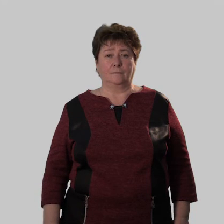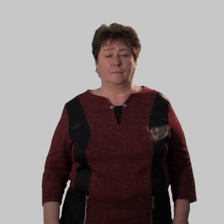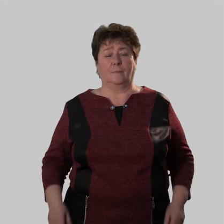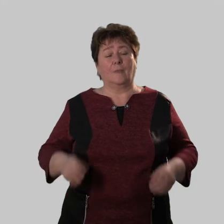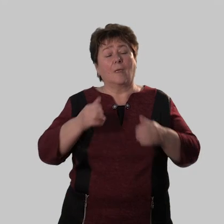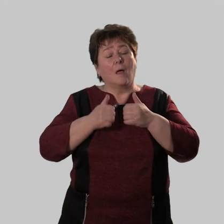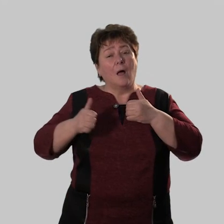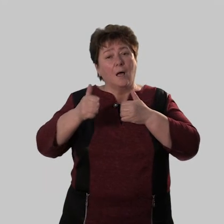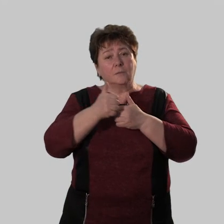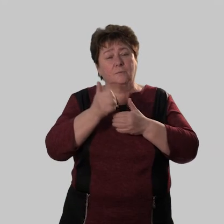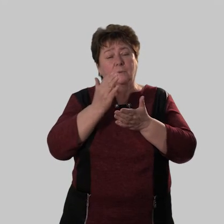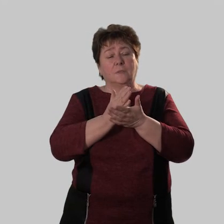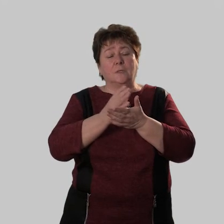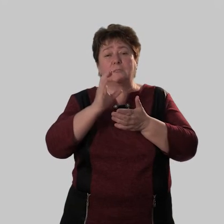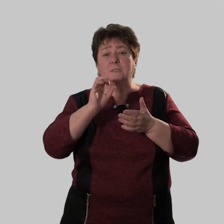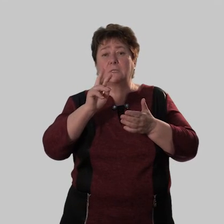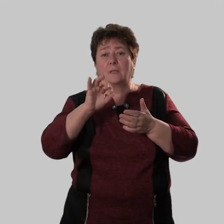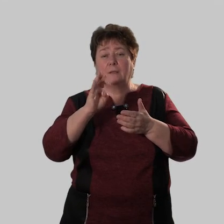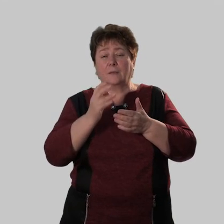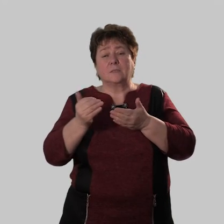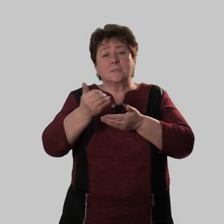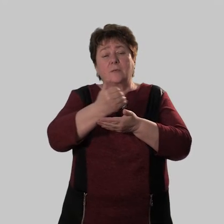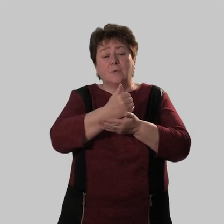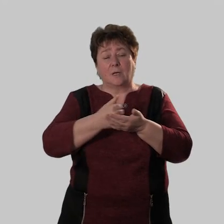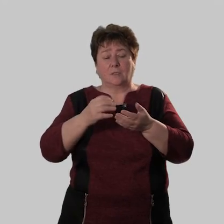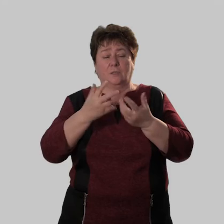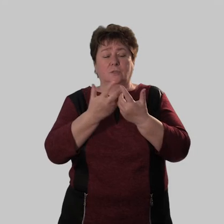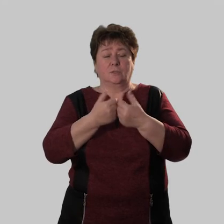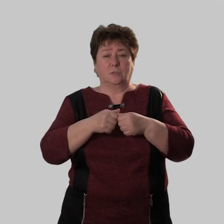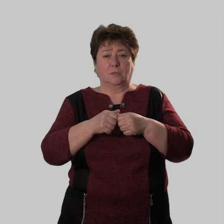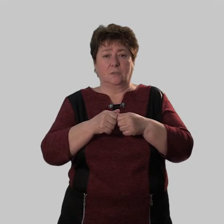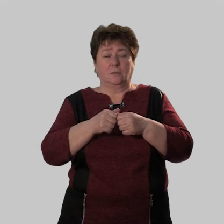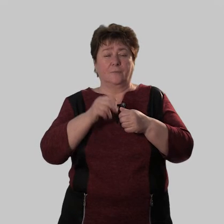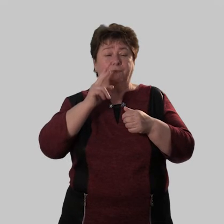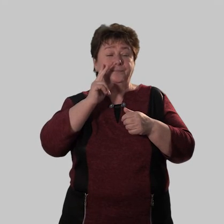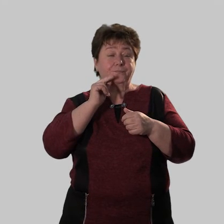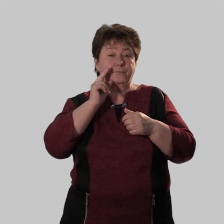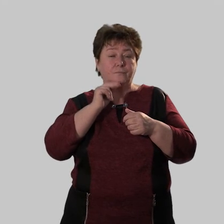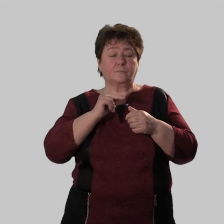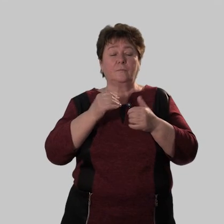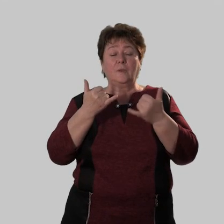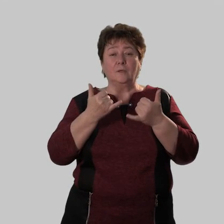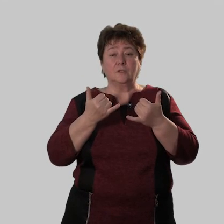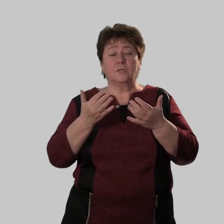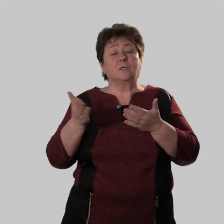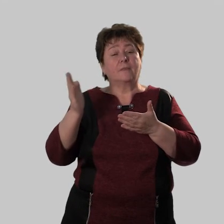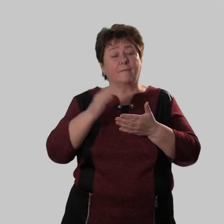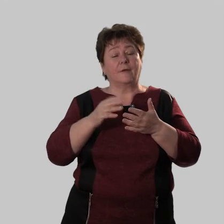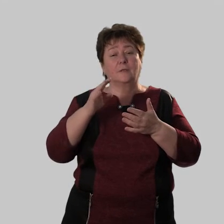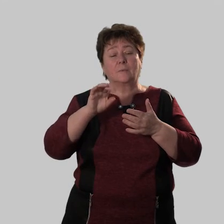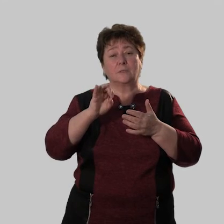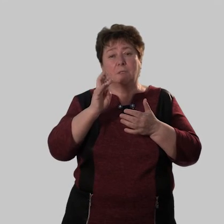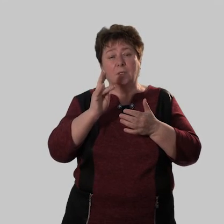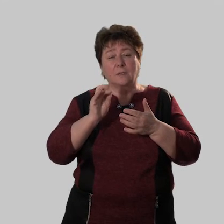об особенностях склонения собирательных числительных а сейчас давайте